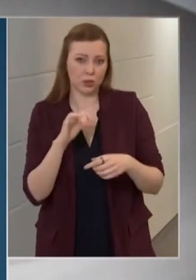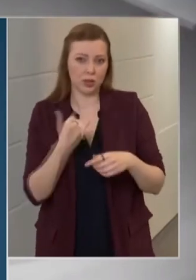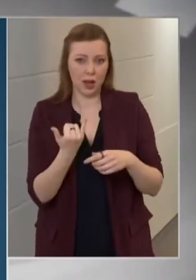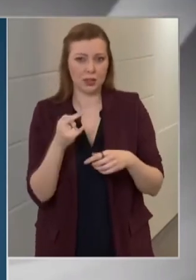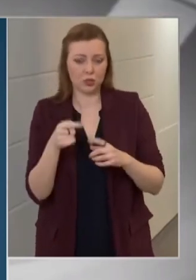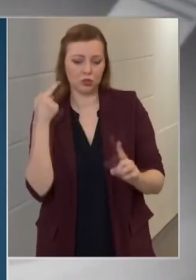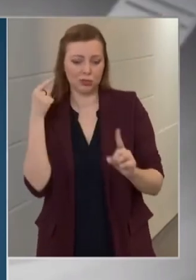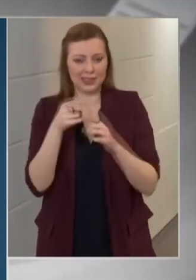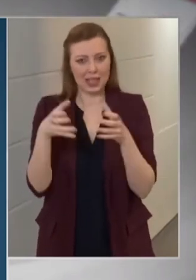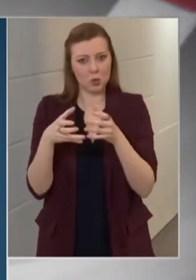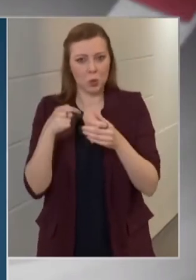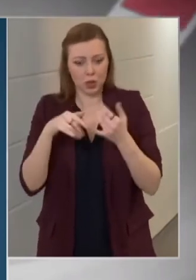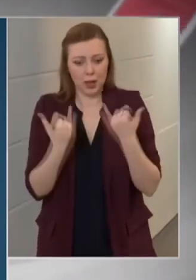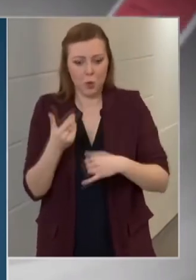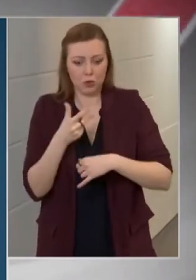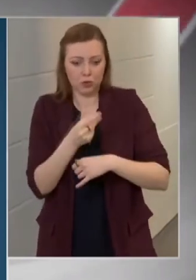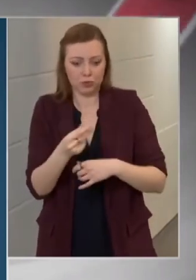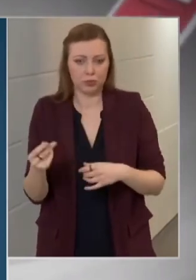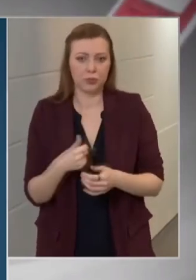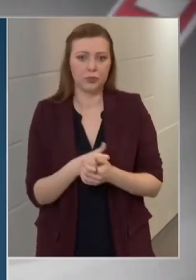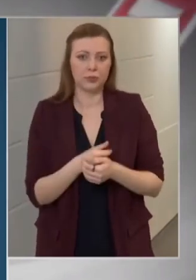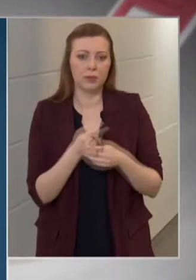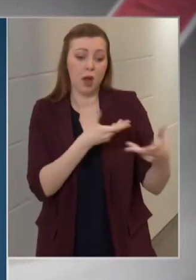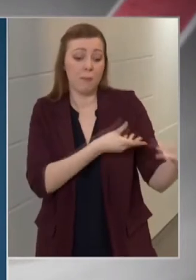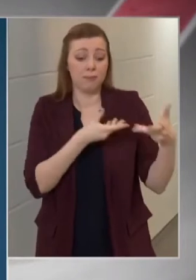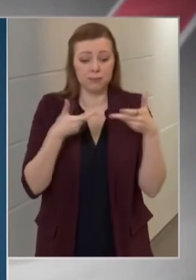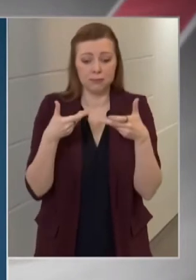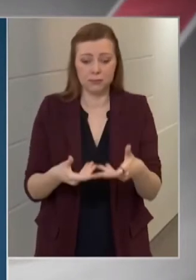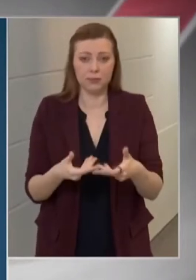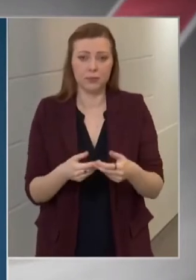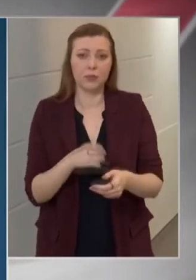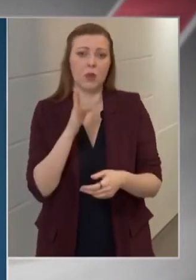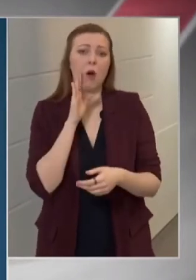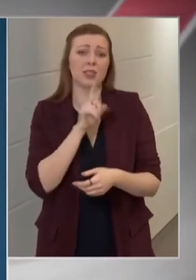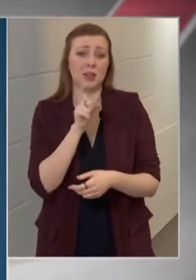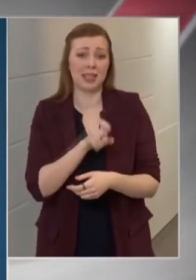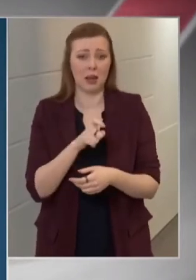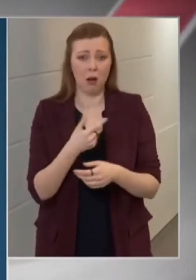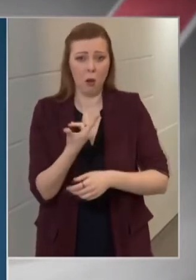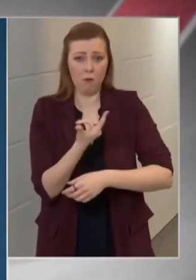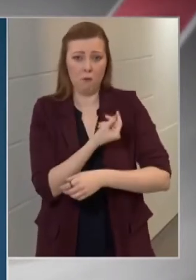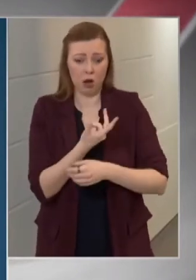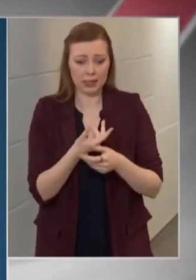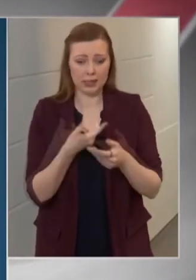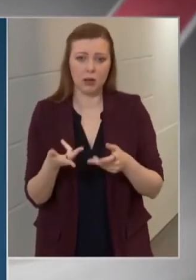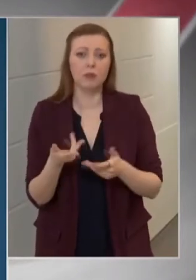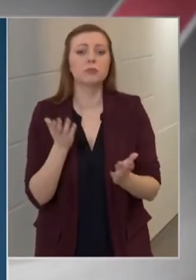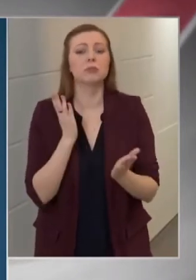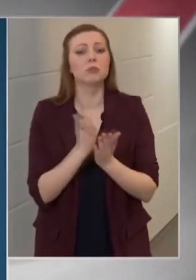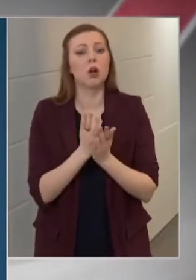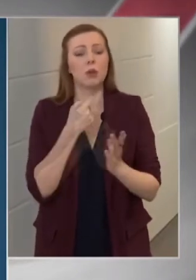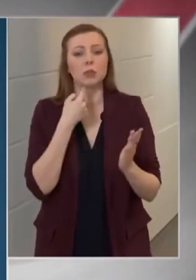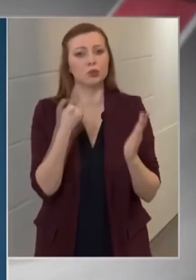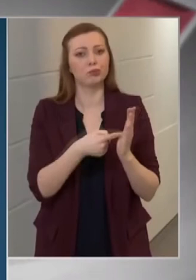célcsoportot is, hiszen a megérkezett Magyarországra az AstraZeneca vakcina, amelynek alkalmazási